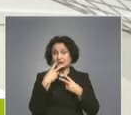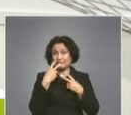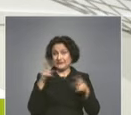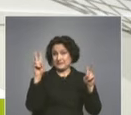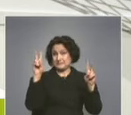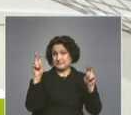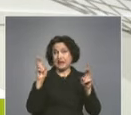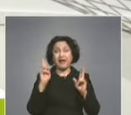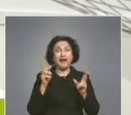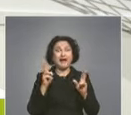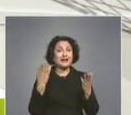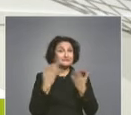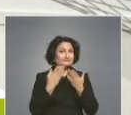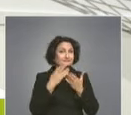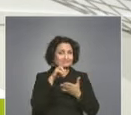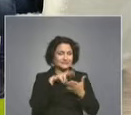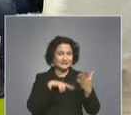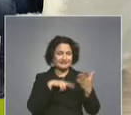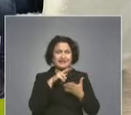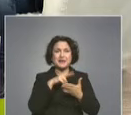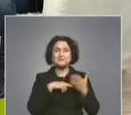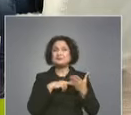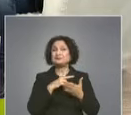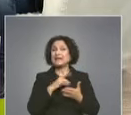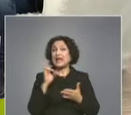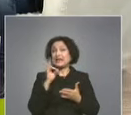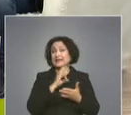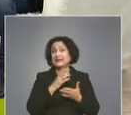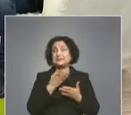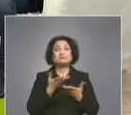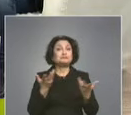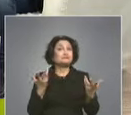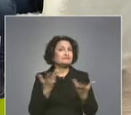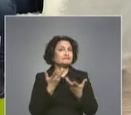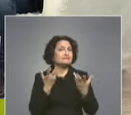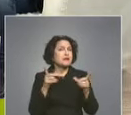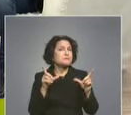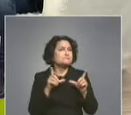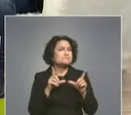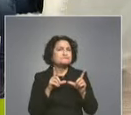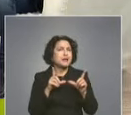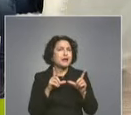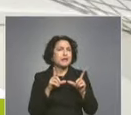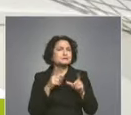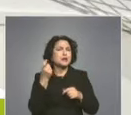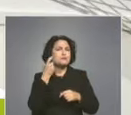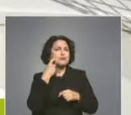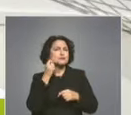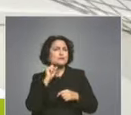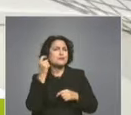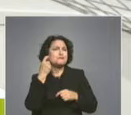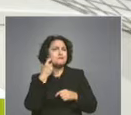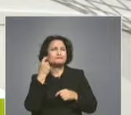четем?» гостува професор Ина Пелева. Здравейте! Здравейте! Магахански, Блусова и Балади. Точно Директно апаратка ли е към журналиста